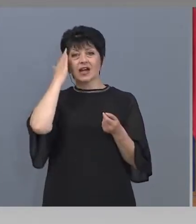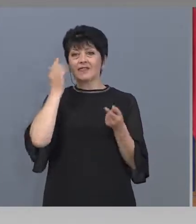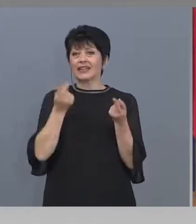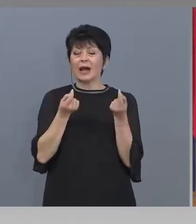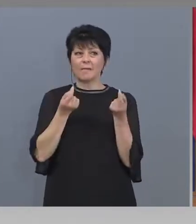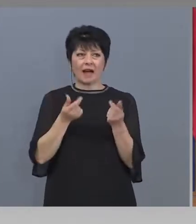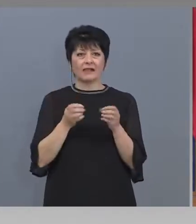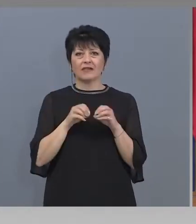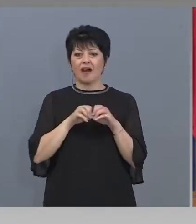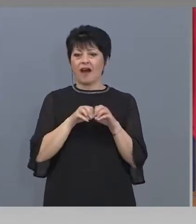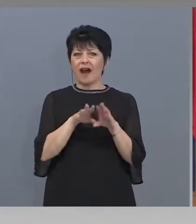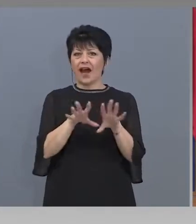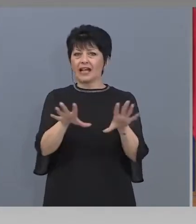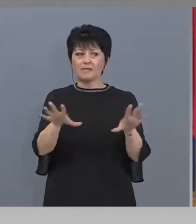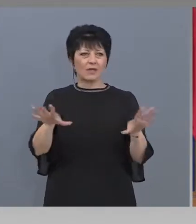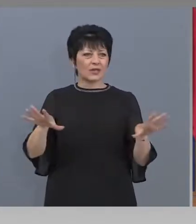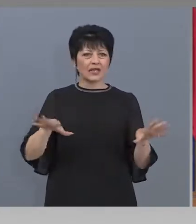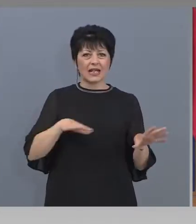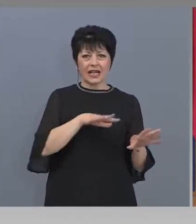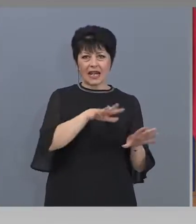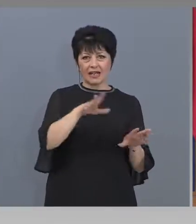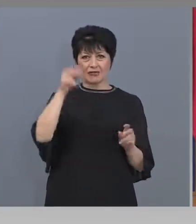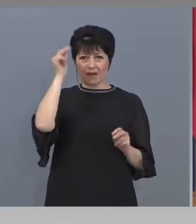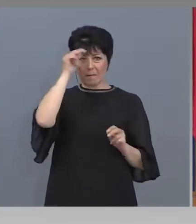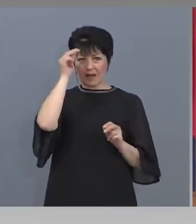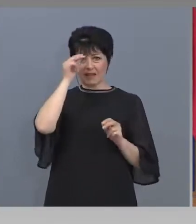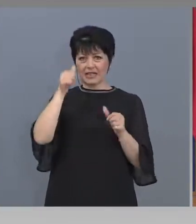разпространението на българската литература по света.